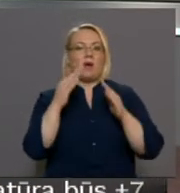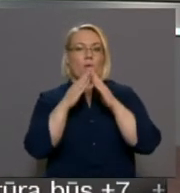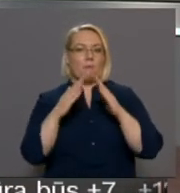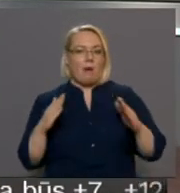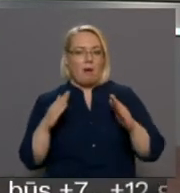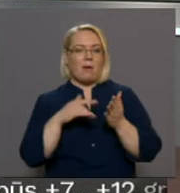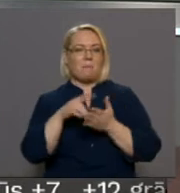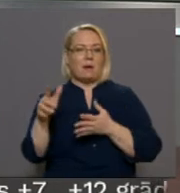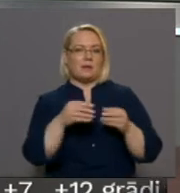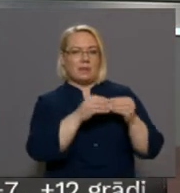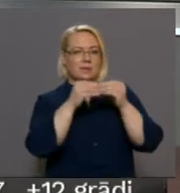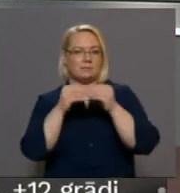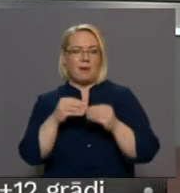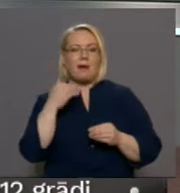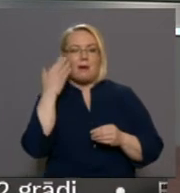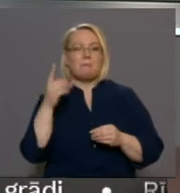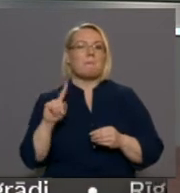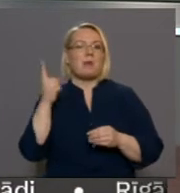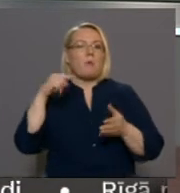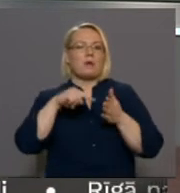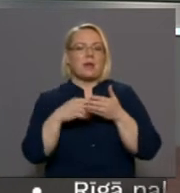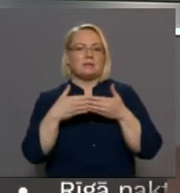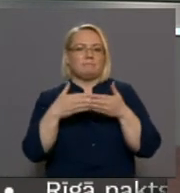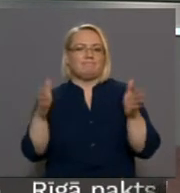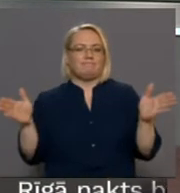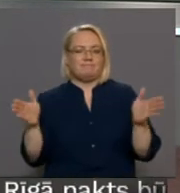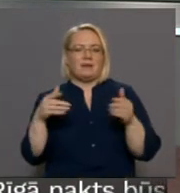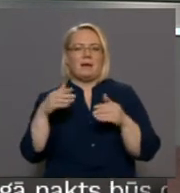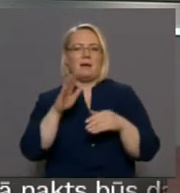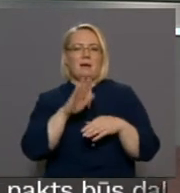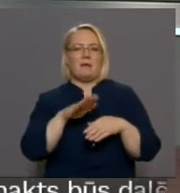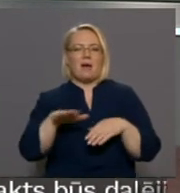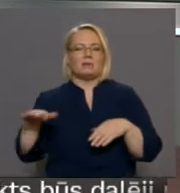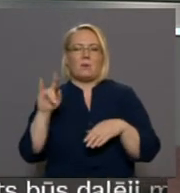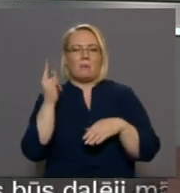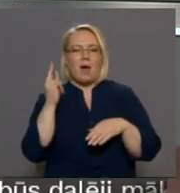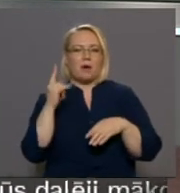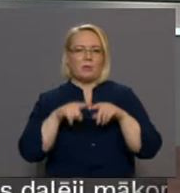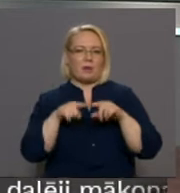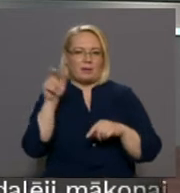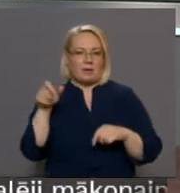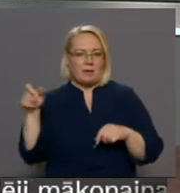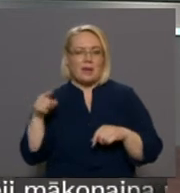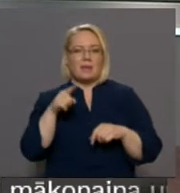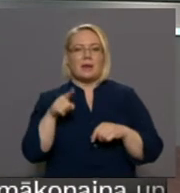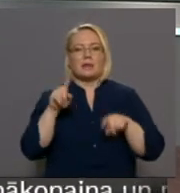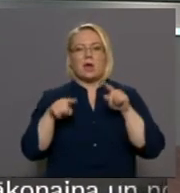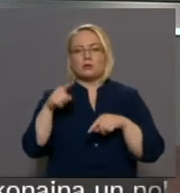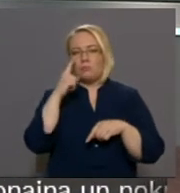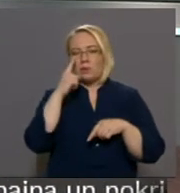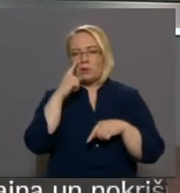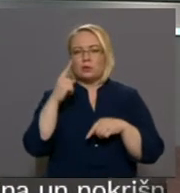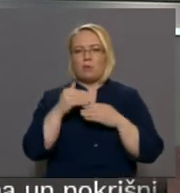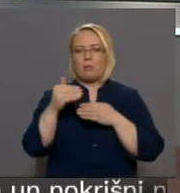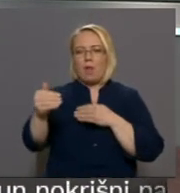aprit desmit gadu kopš tā pirmo reizi vēra durvis mazo pacientu tuviniekiem. Tā atrodas vien pāris minūšu attālumā no